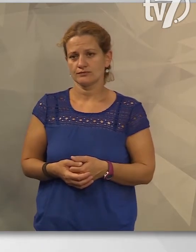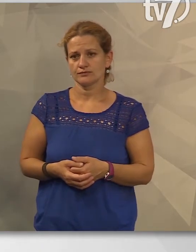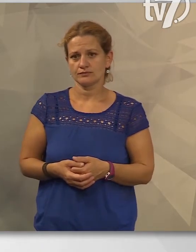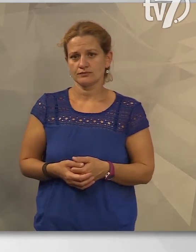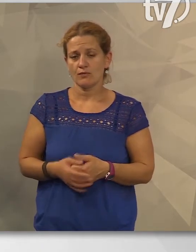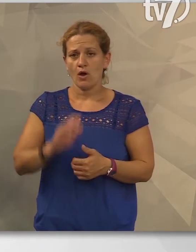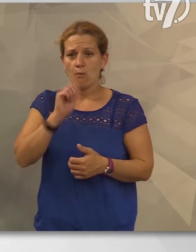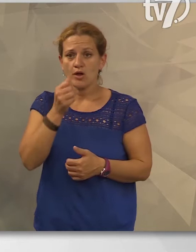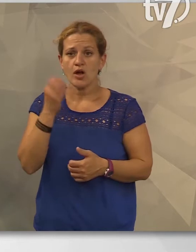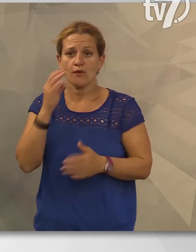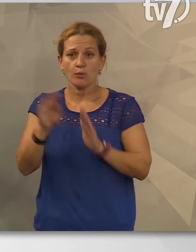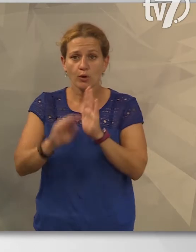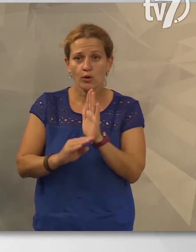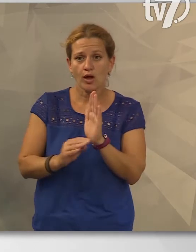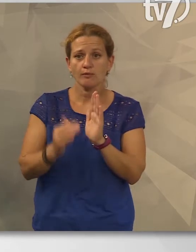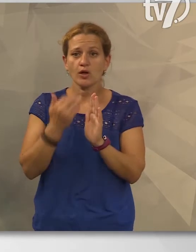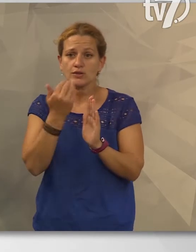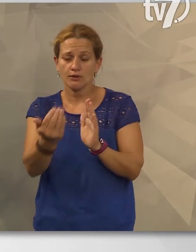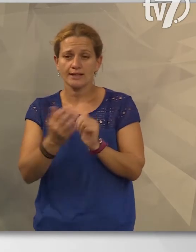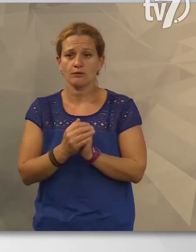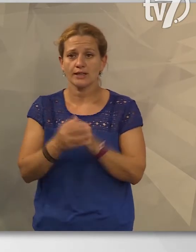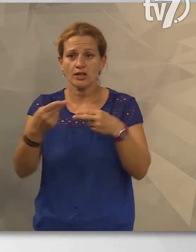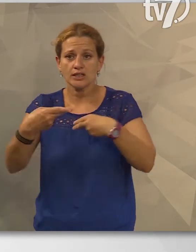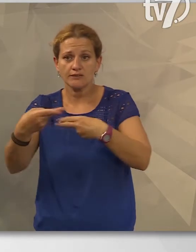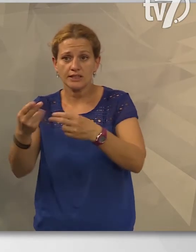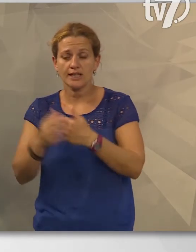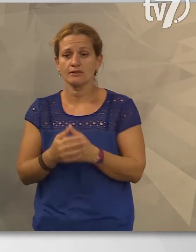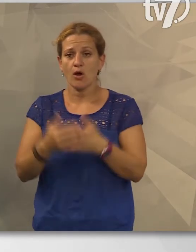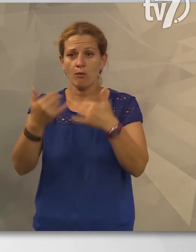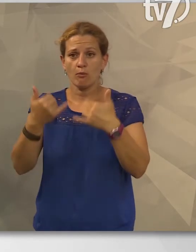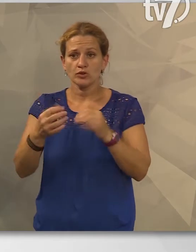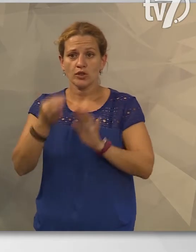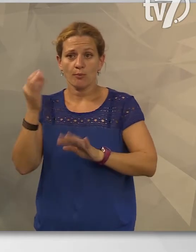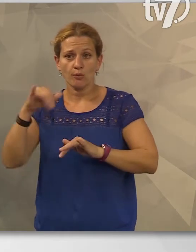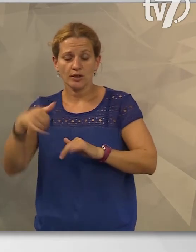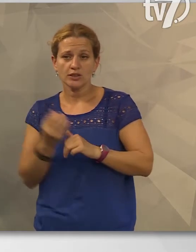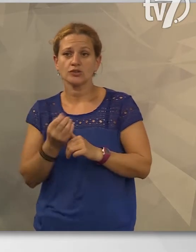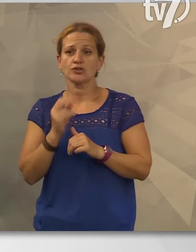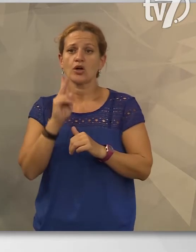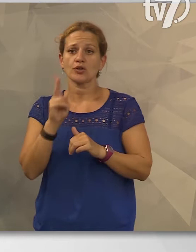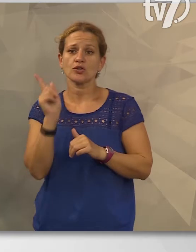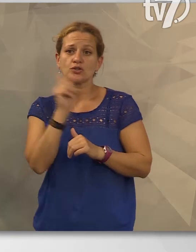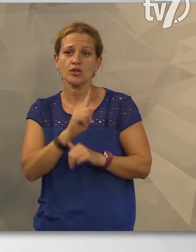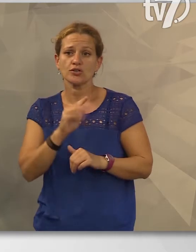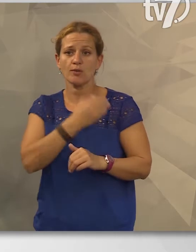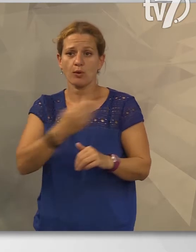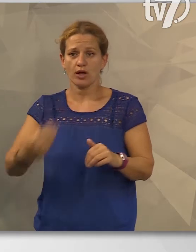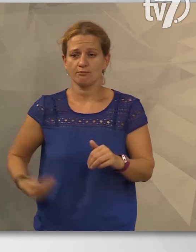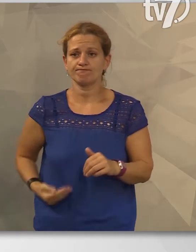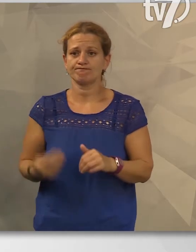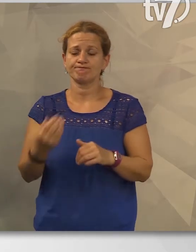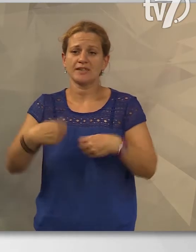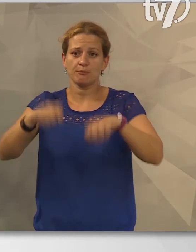A Magyar Falu Programnak köszönhetően a kivitelező ezekben a napokban is a Köröstarcsai Polgármesteri Hivatal